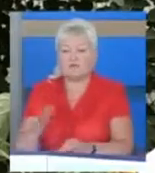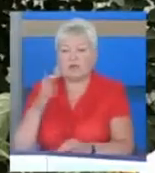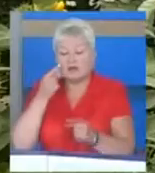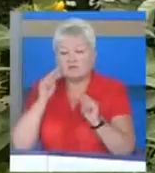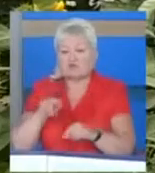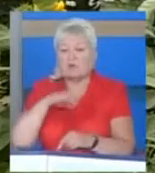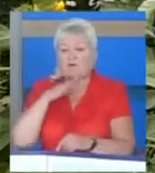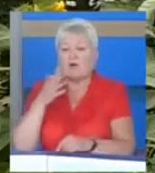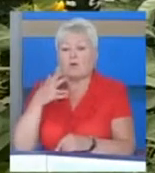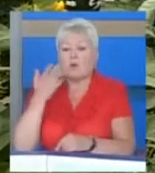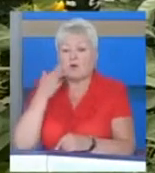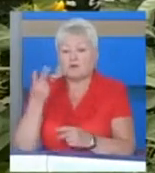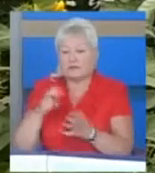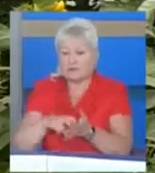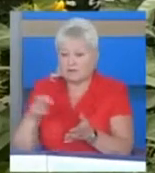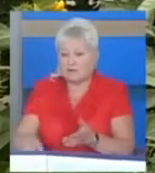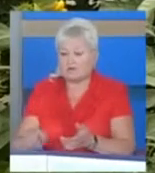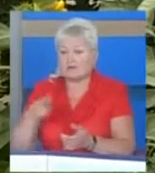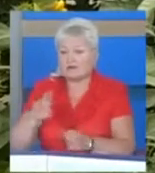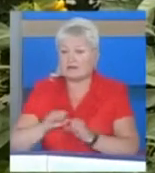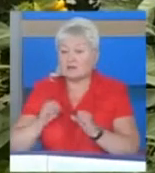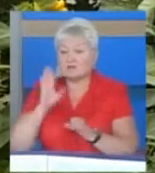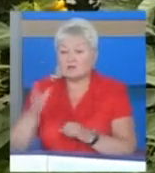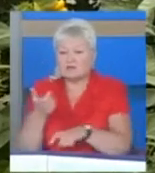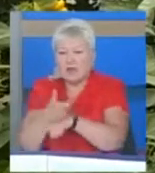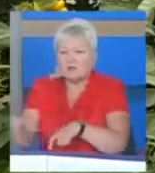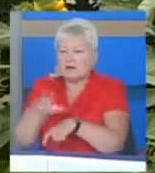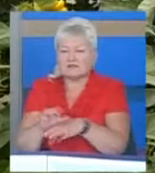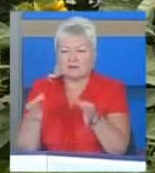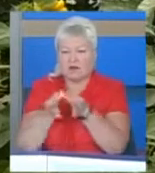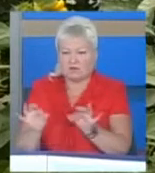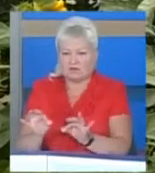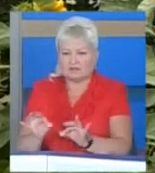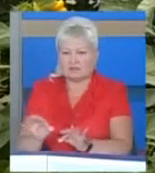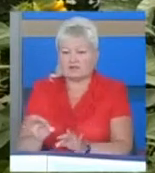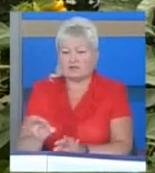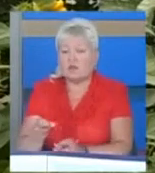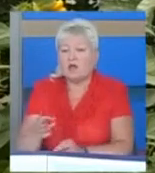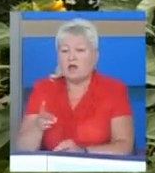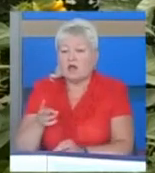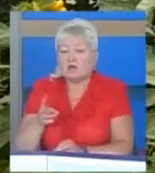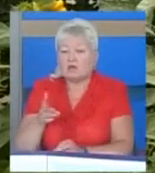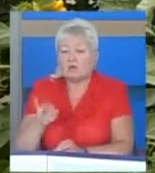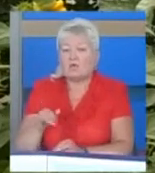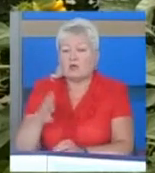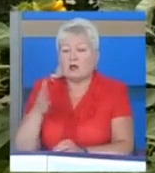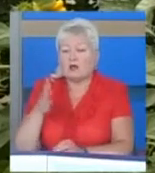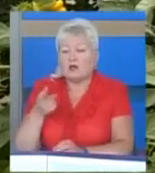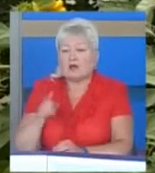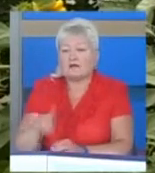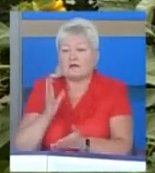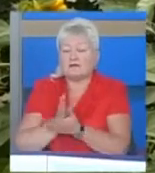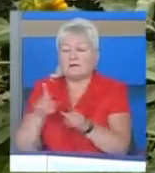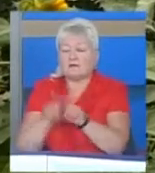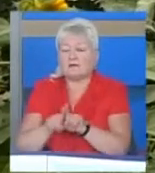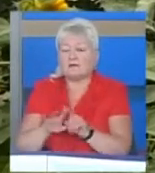виходити. Я намагаюся бути максимально незалежним, але є такі ситуації,